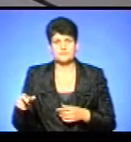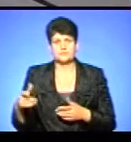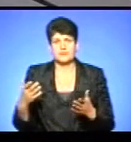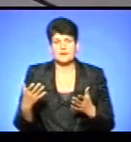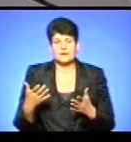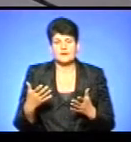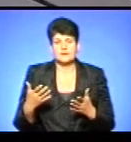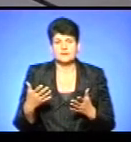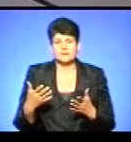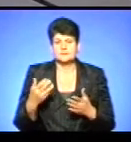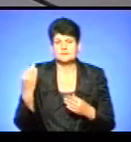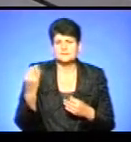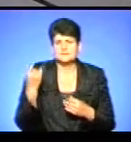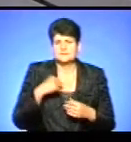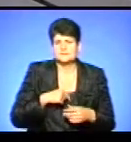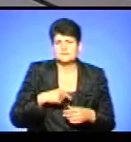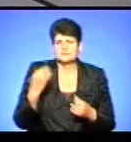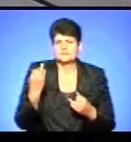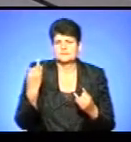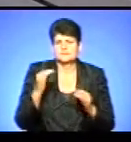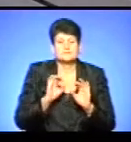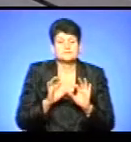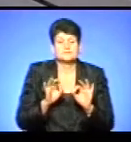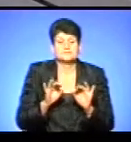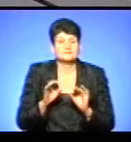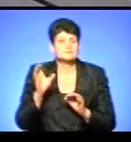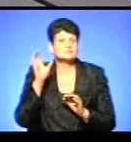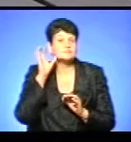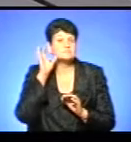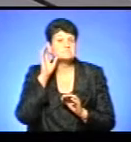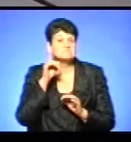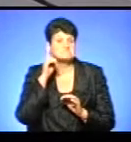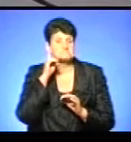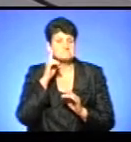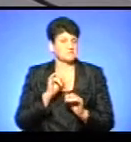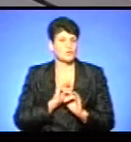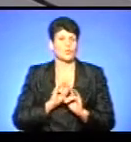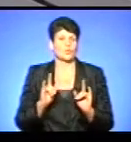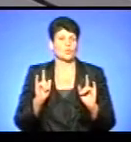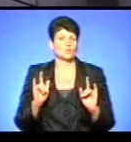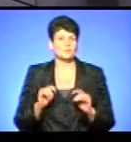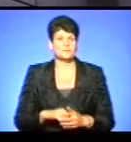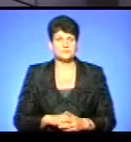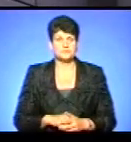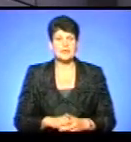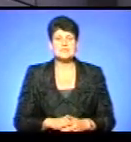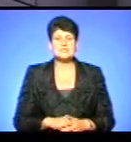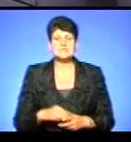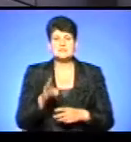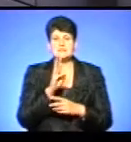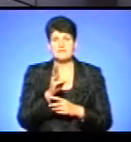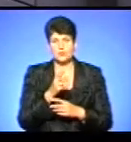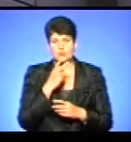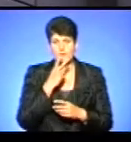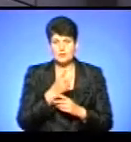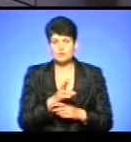в яких біографія дуже цікава, і вони можуть щось таке розказати, що ти слухаєш, думаєш, ва, круто. З відеосюжетів ми бачили, що дуже